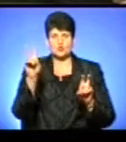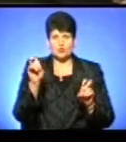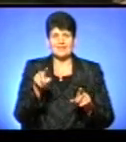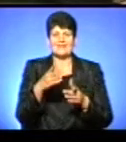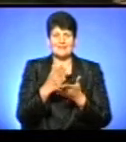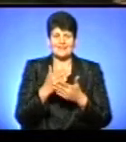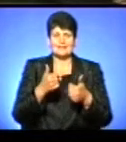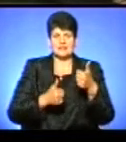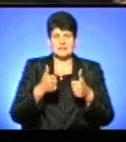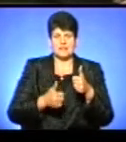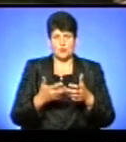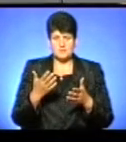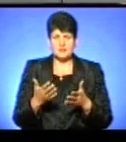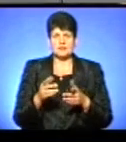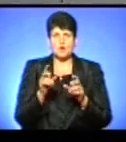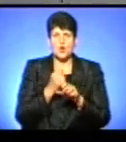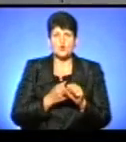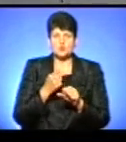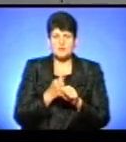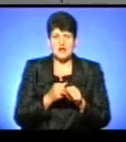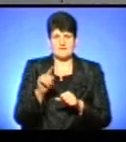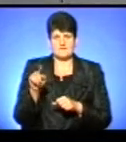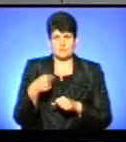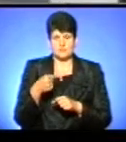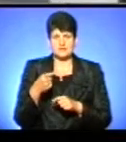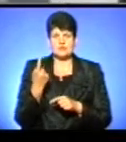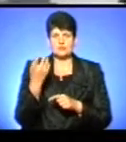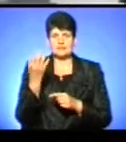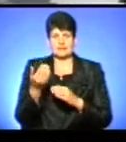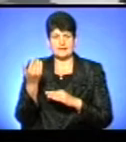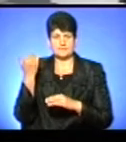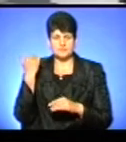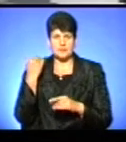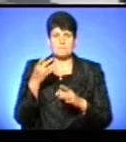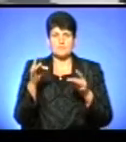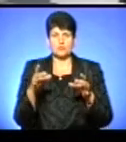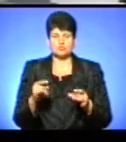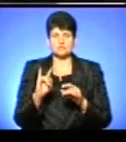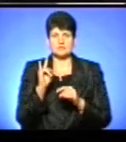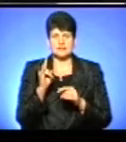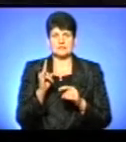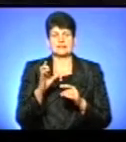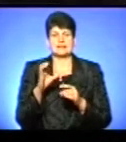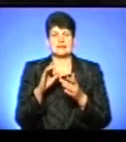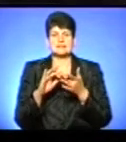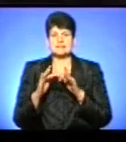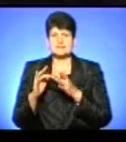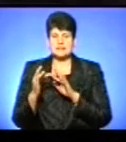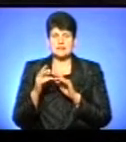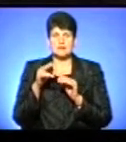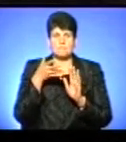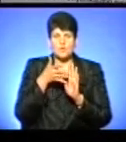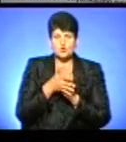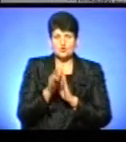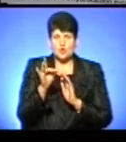розробляє вимоги. За день до запуску проєкту «Пакунок малюка» на сайті публічних державних закупівель «ПРОЗОРО» є